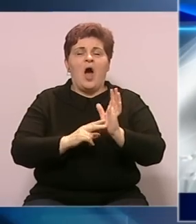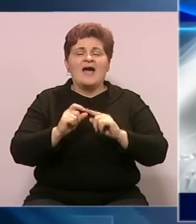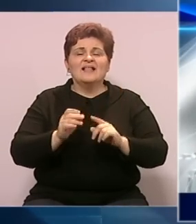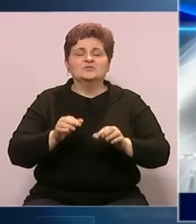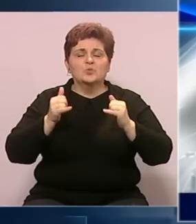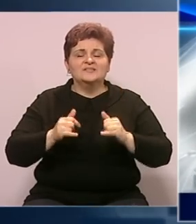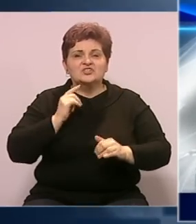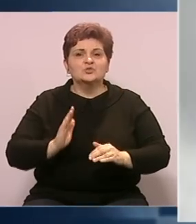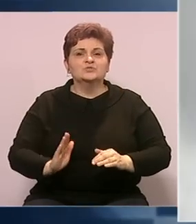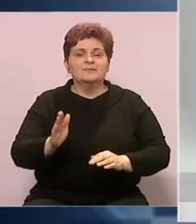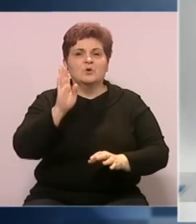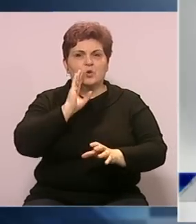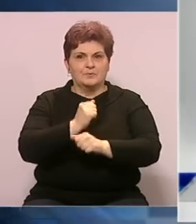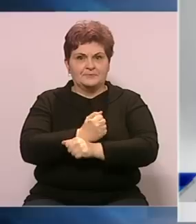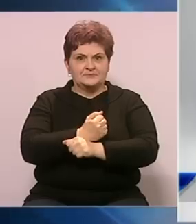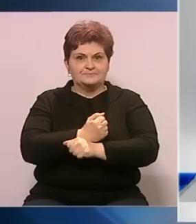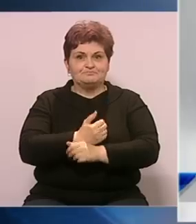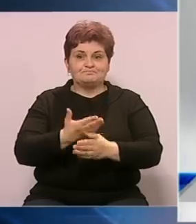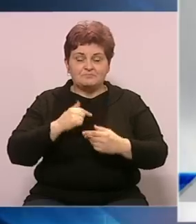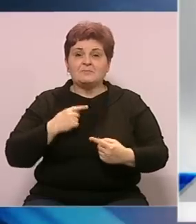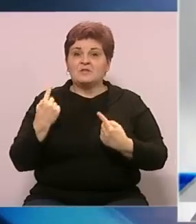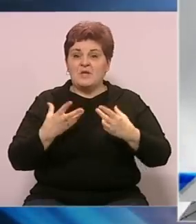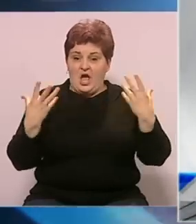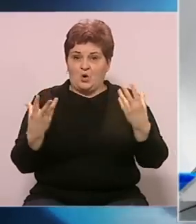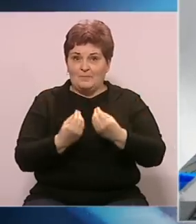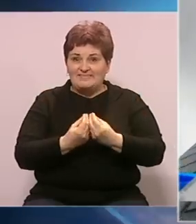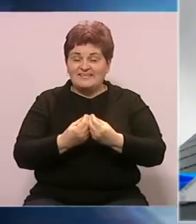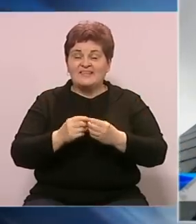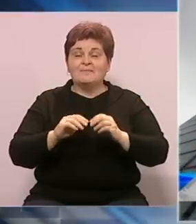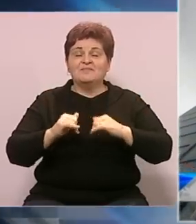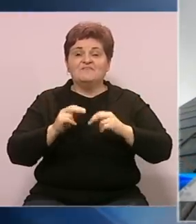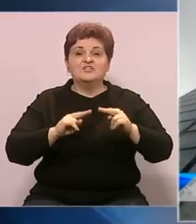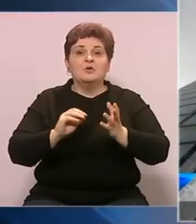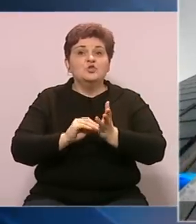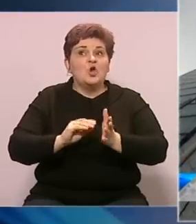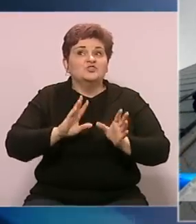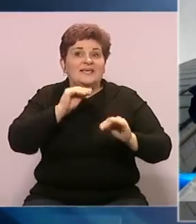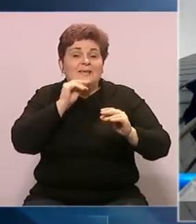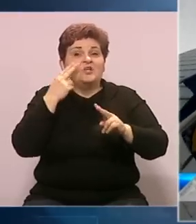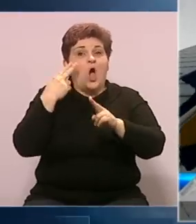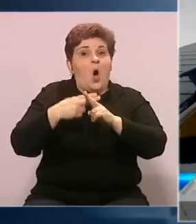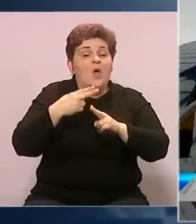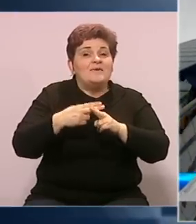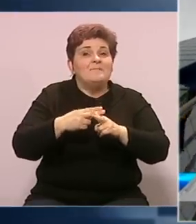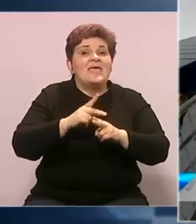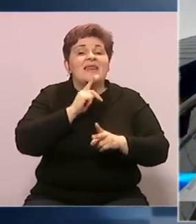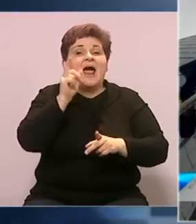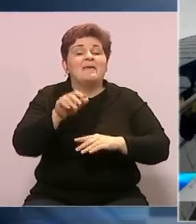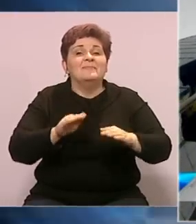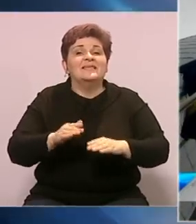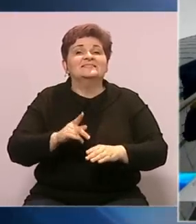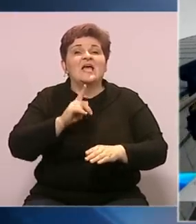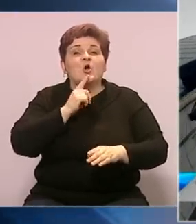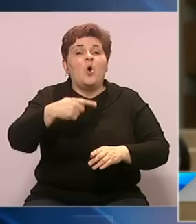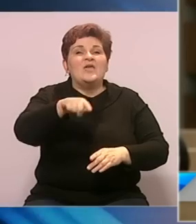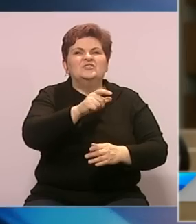budućnost BiH. Iako su se stekli ustavi za kompletiranje vijeća ministara, još se zvanjično ne pričao o imenima ministara, barem ne onih izredova